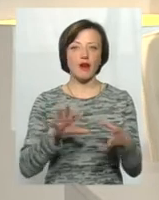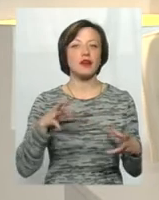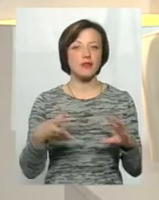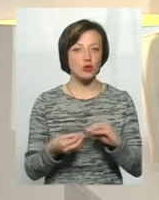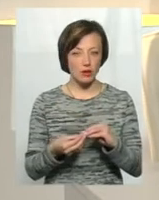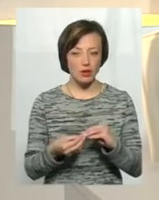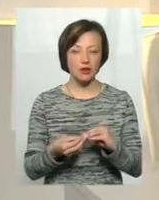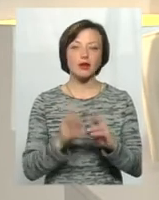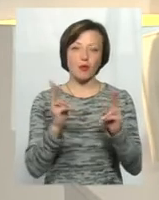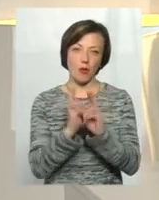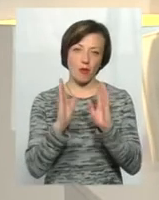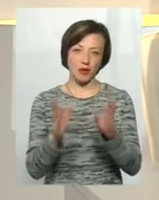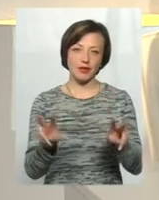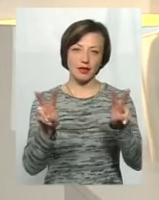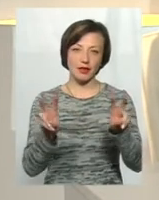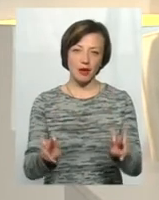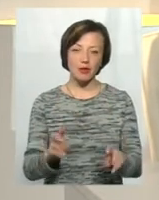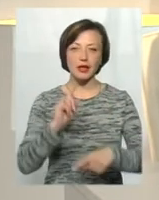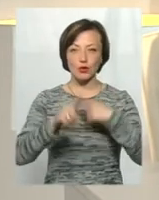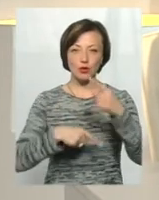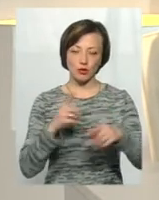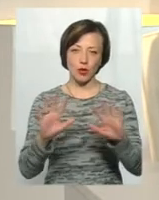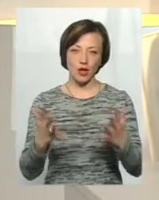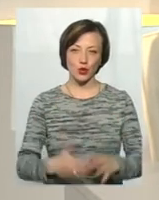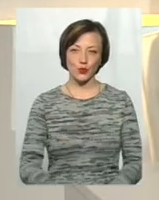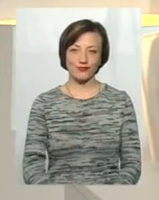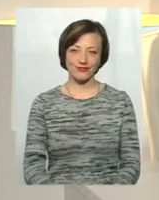правильні висновки. Побачимось в темі уже наступного разу.